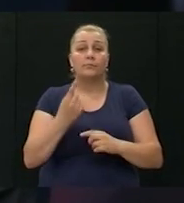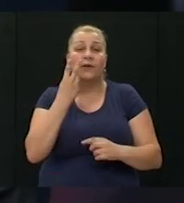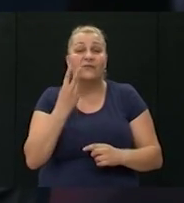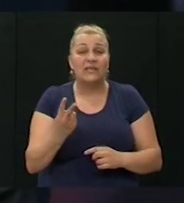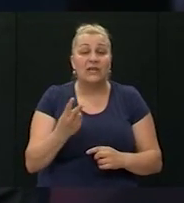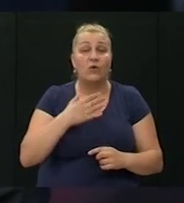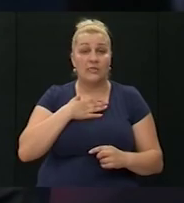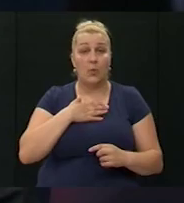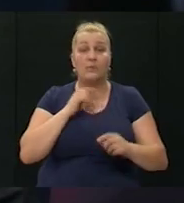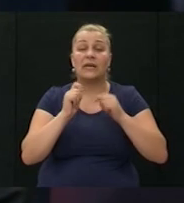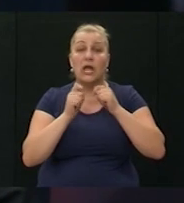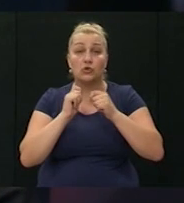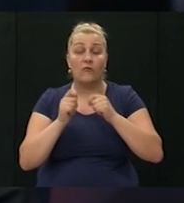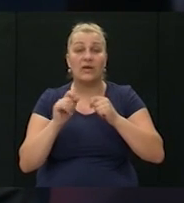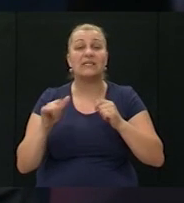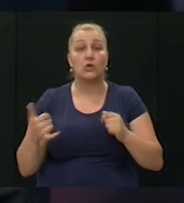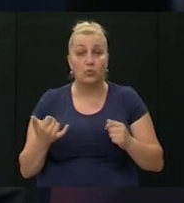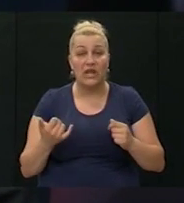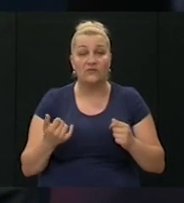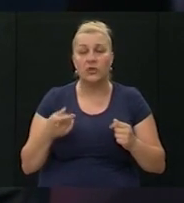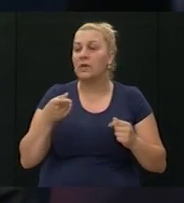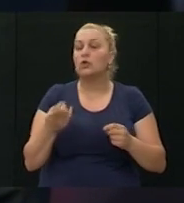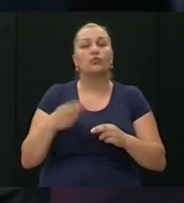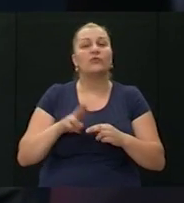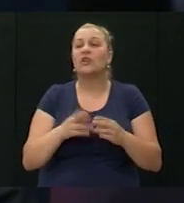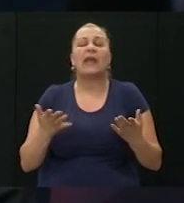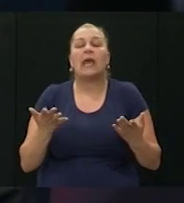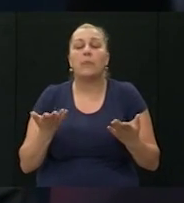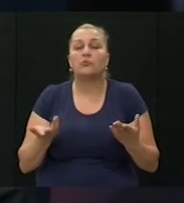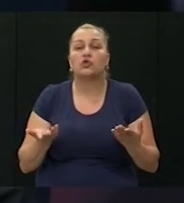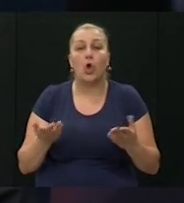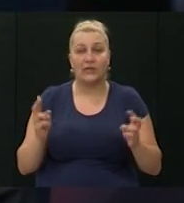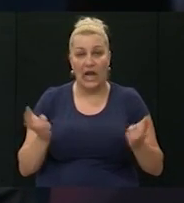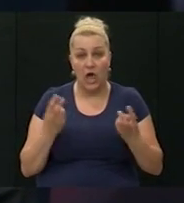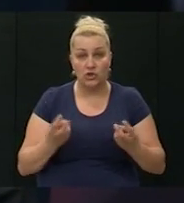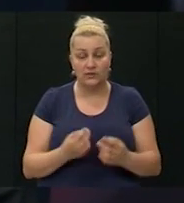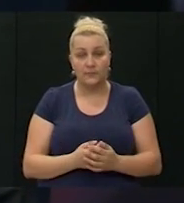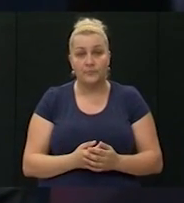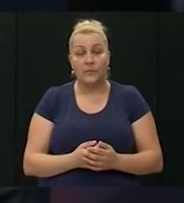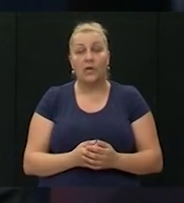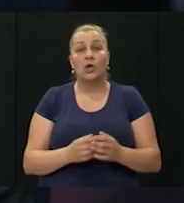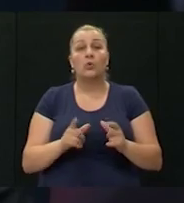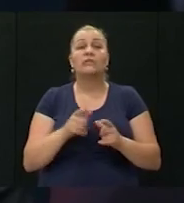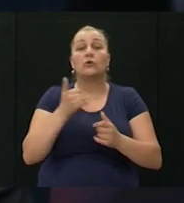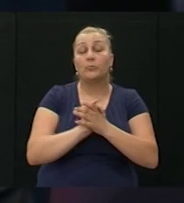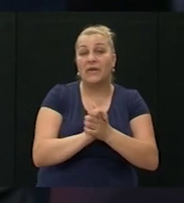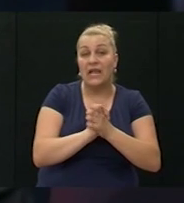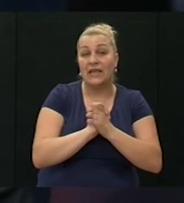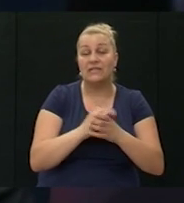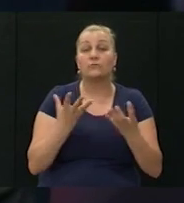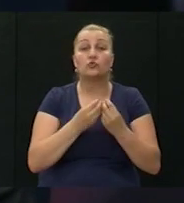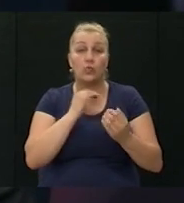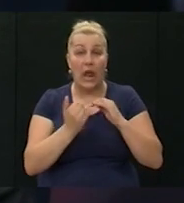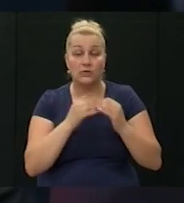nakon toga mogao razgovora sa Jurjevićem, da tu više nema sa šta tražiti. I uz jednu prijateljsku